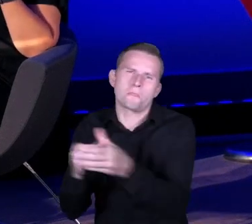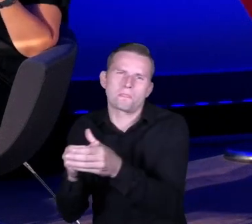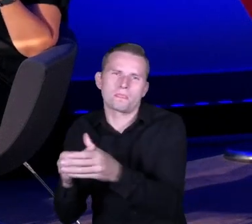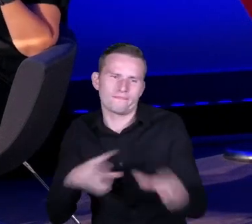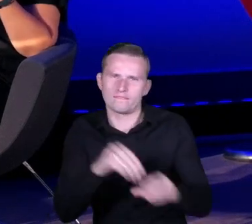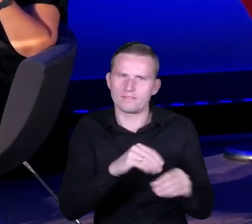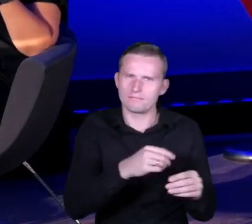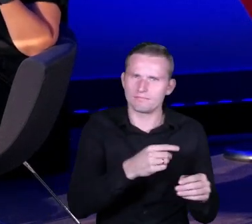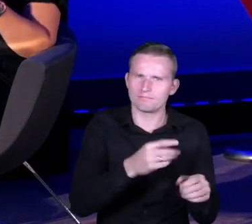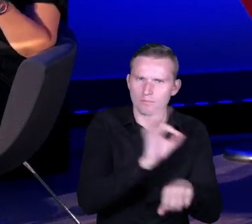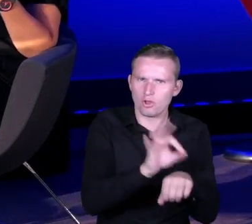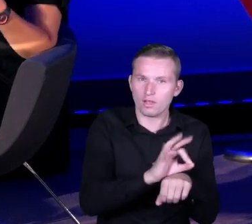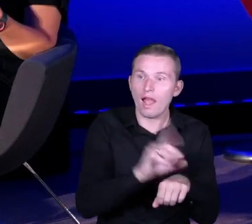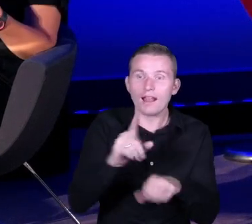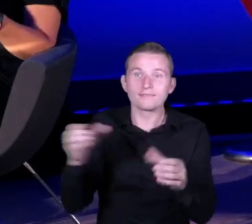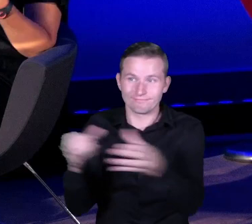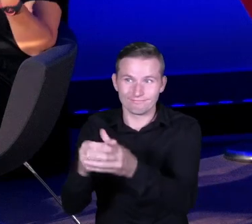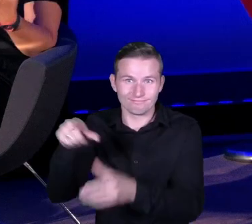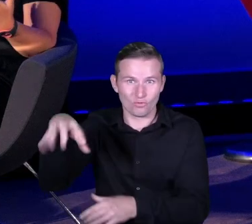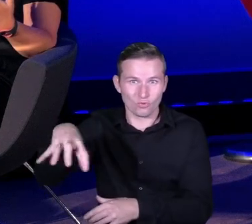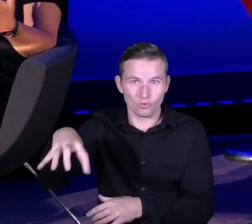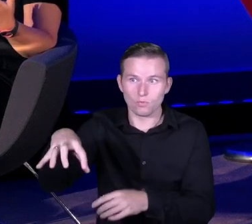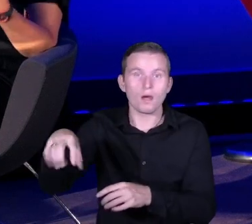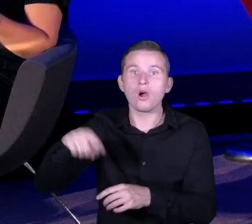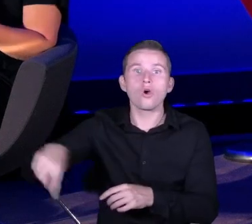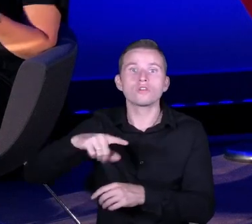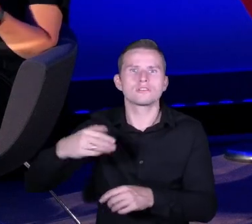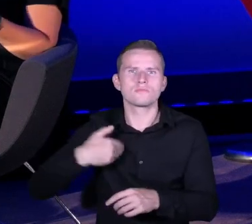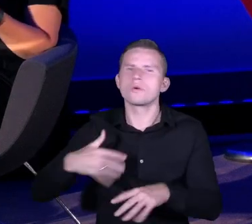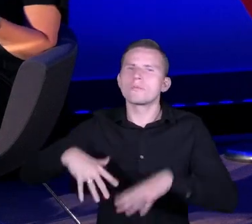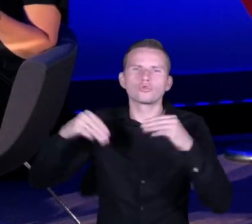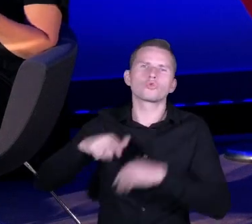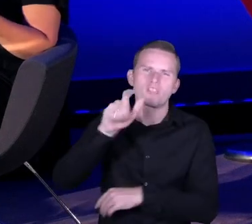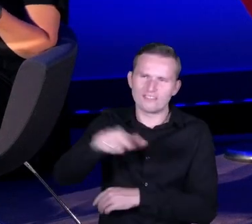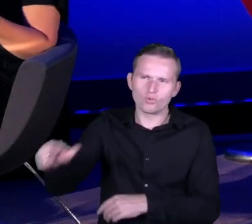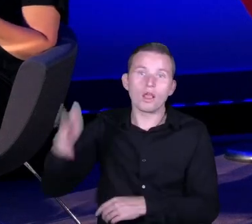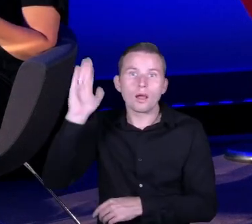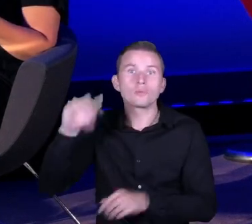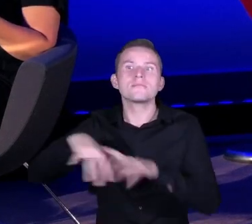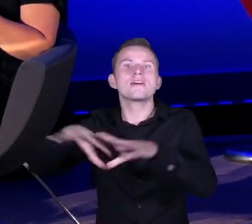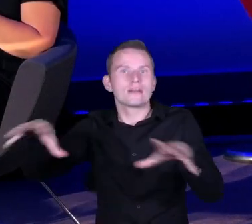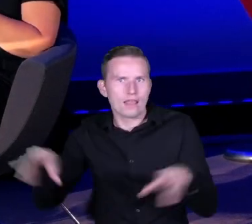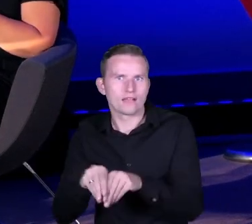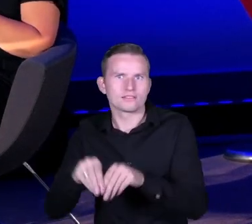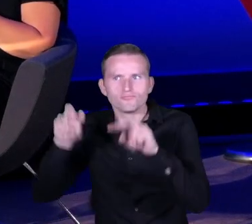jest to grupa ludzi, która usiadła, najpierw to robiła indywidualnie, ale potem usiadła razem i zaczęła planować.